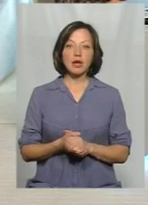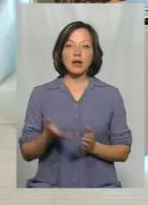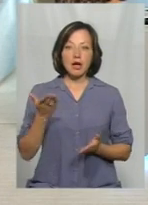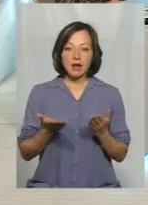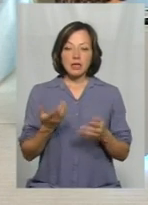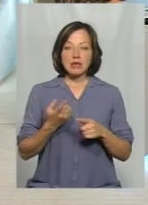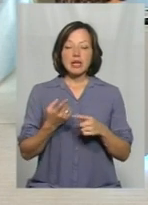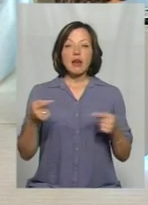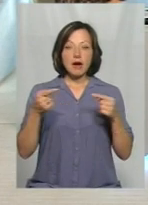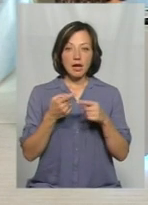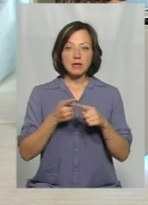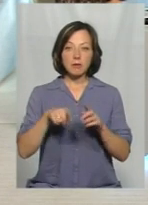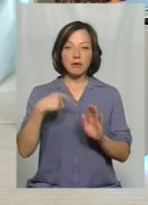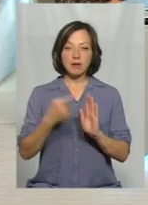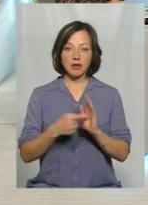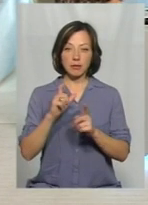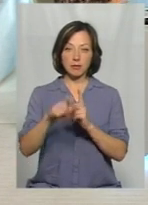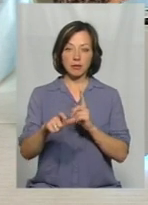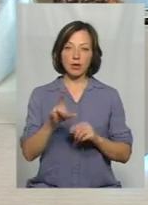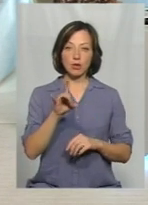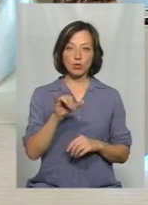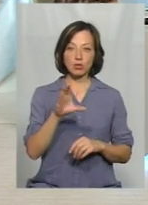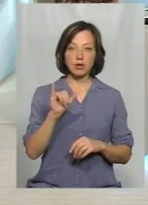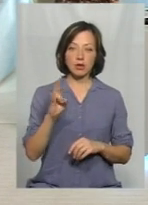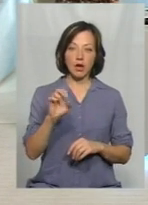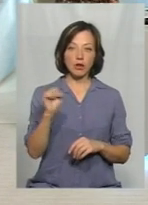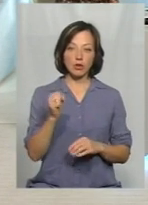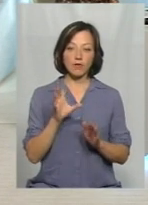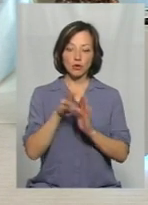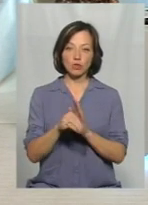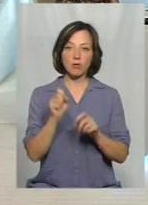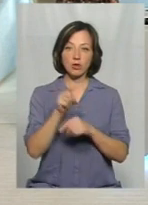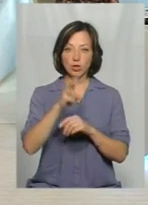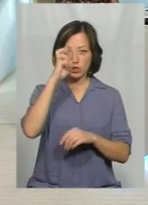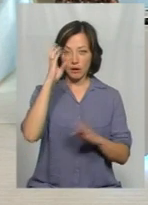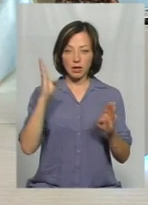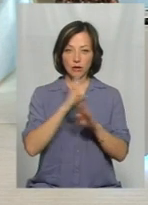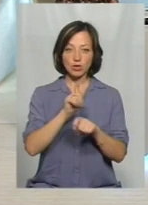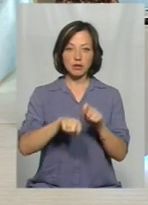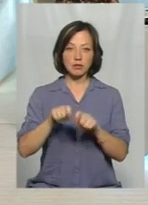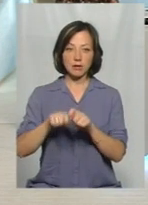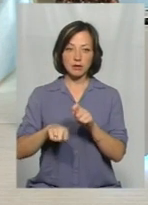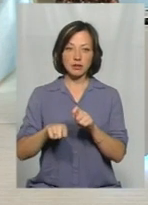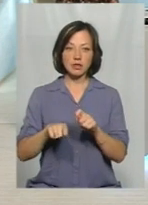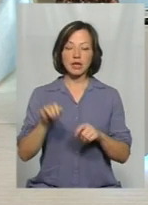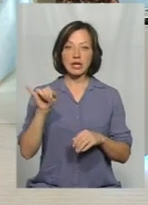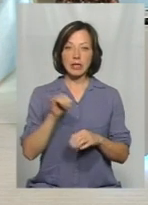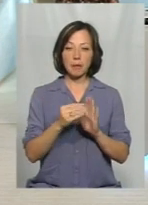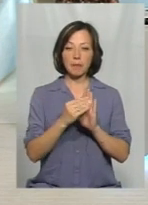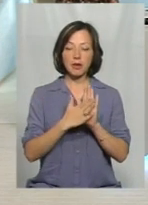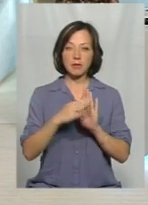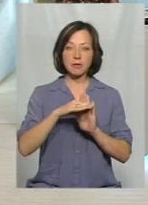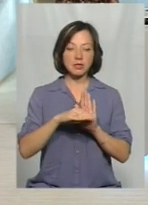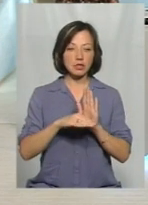були адресовані Руслану Анатолійовичу, вони відносяться до повноважень Державної екологічної інспекції. І приписи